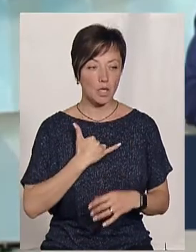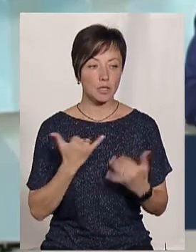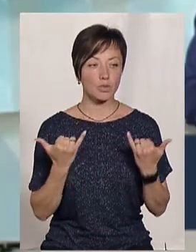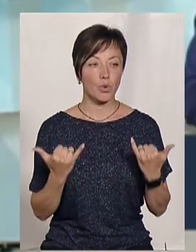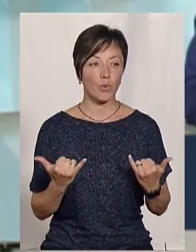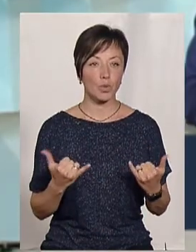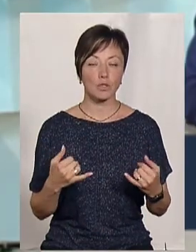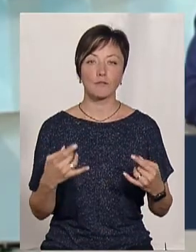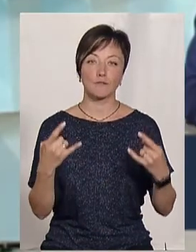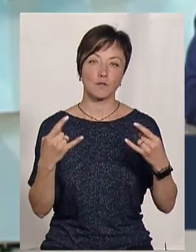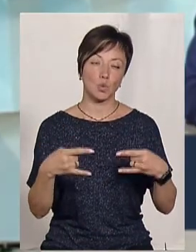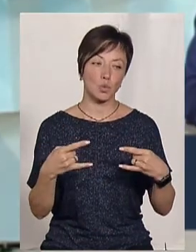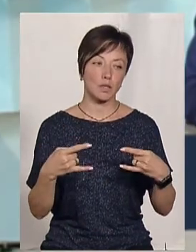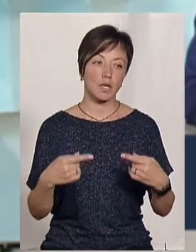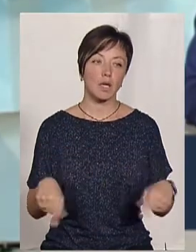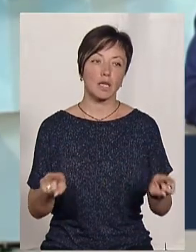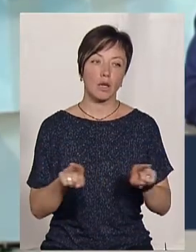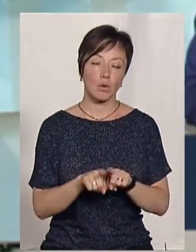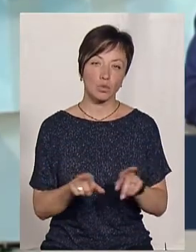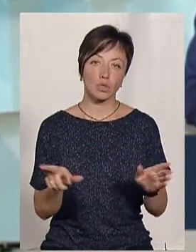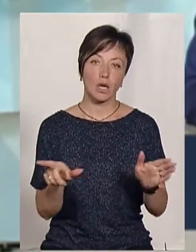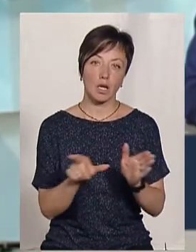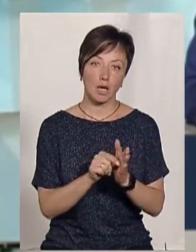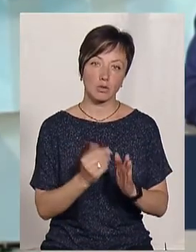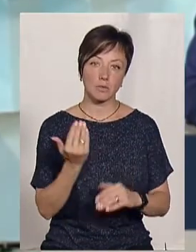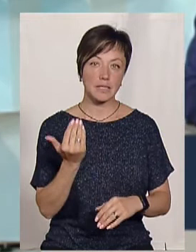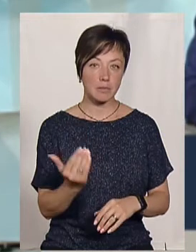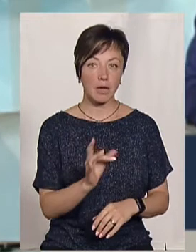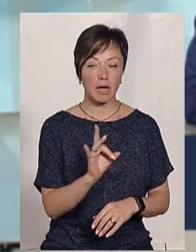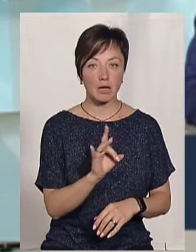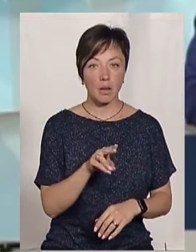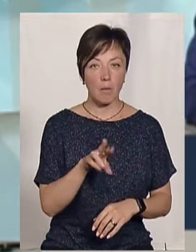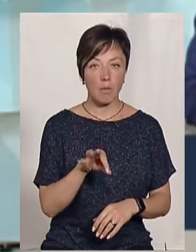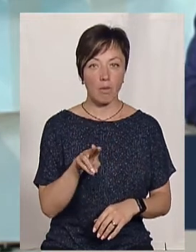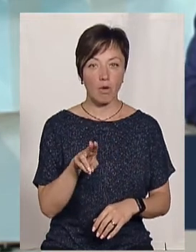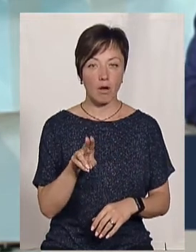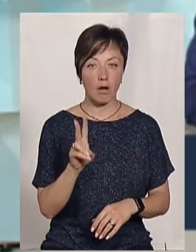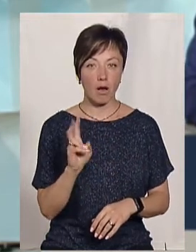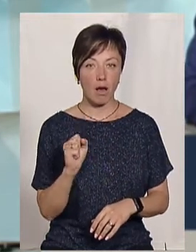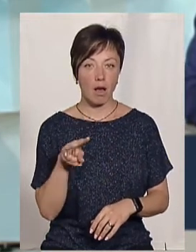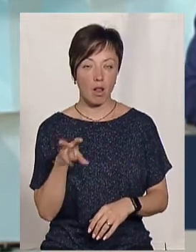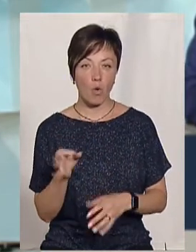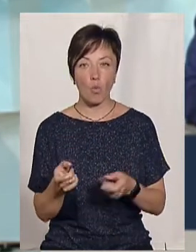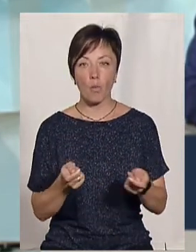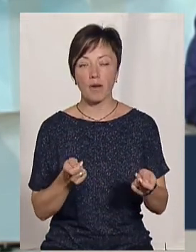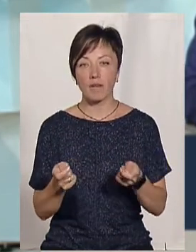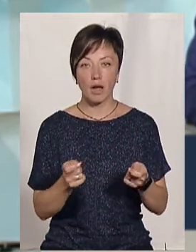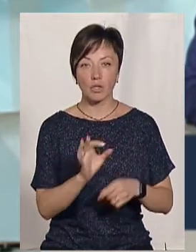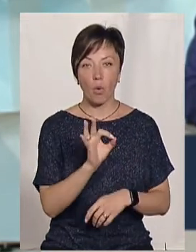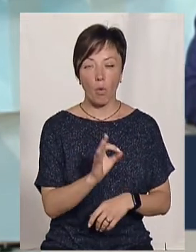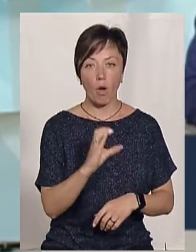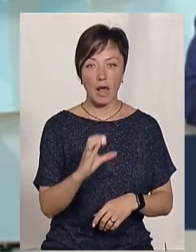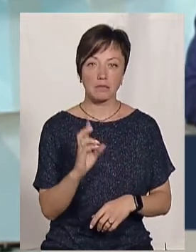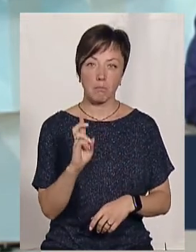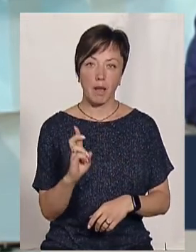сьогодні у студії. Також разом з ним і Раїса Покало, управляюча об'єднання